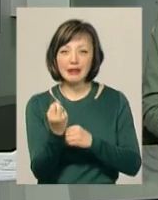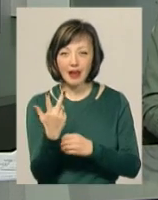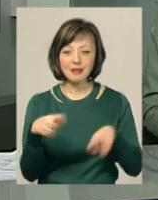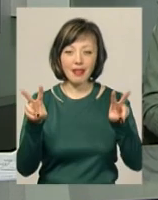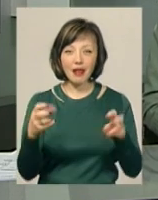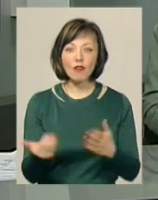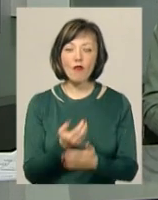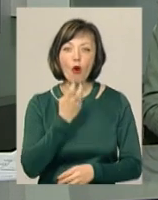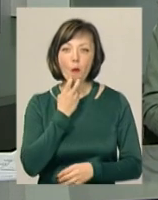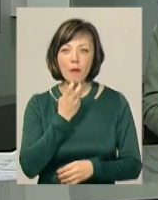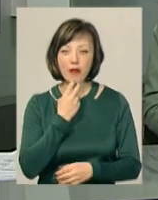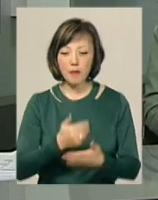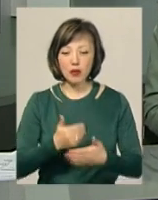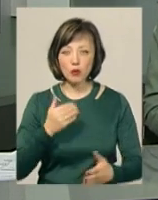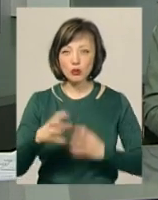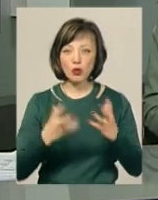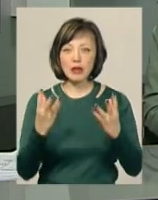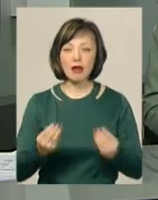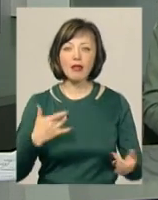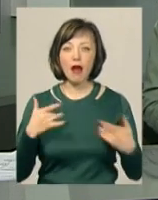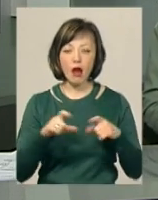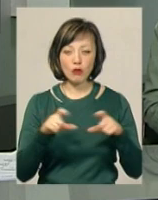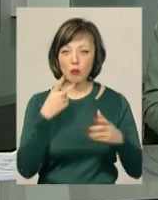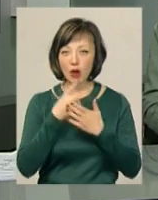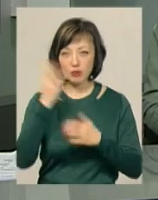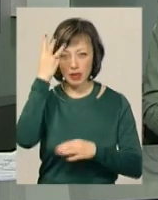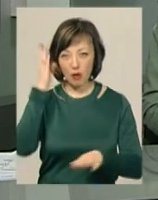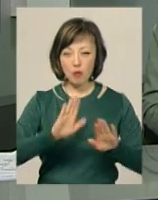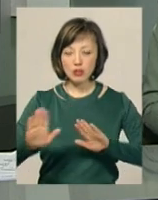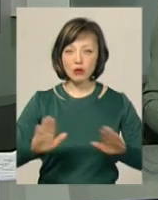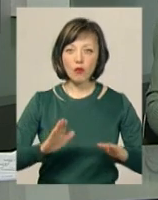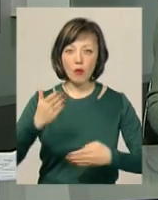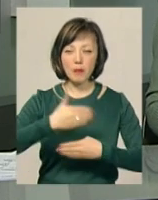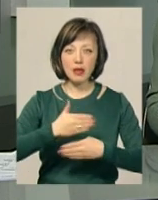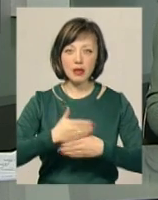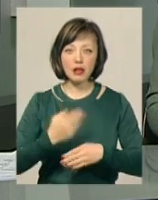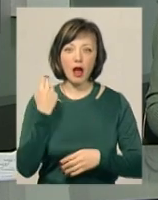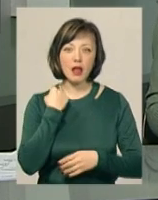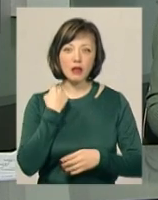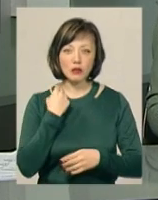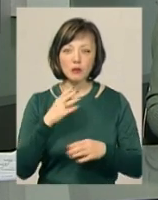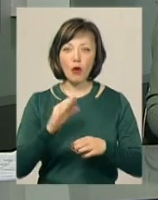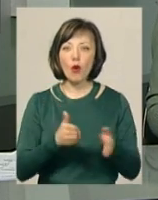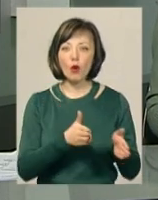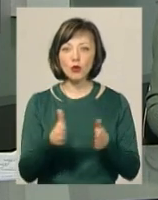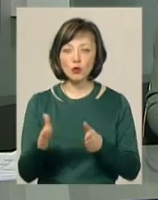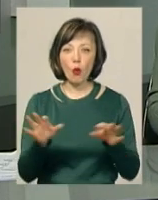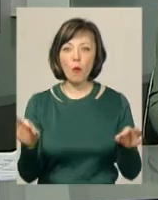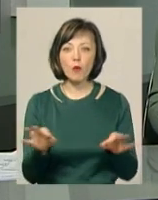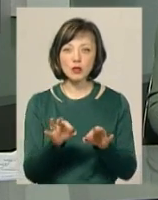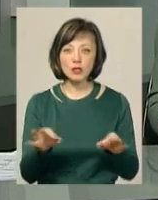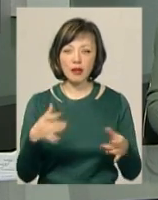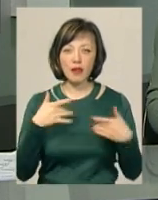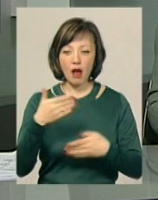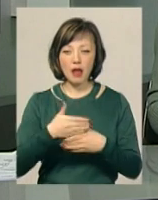яку напередодні Міжнародного дня театру покажуть у Хмельницькому. Постановку п'єси англійського драматурга Рея Куні готує обласний муздрамтеатр імені